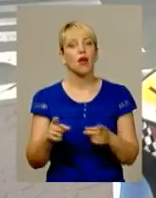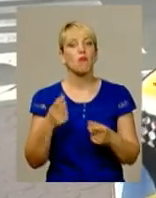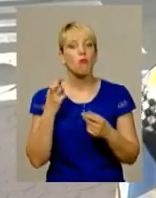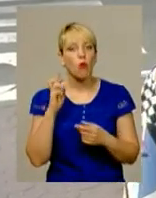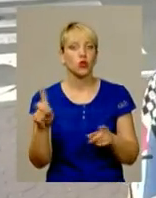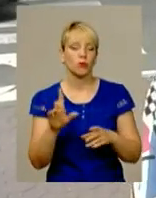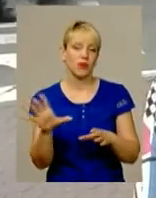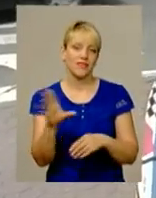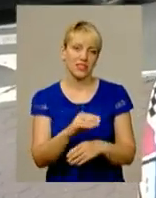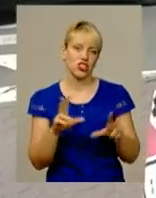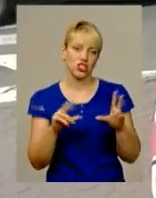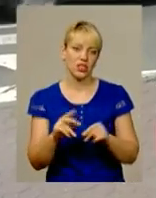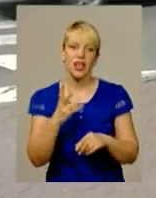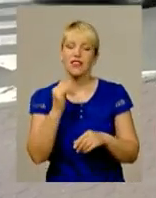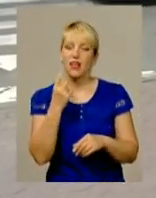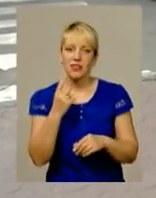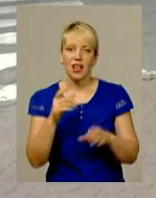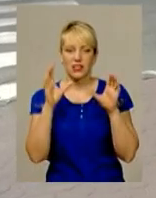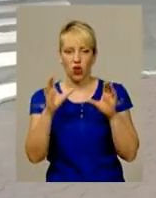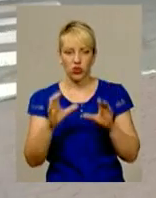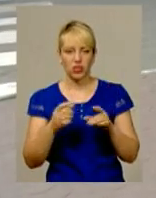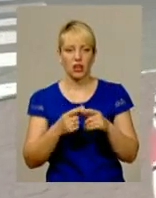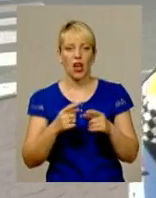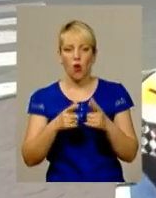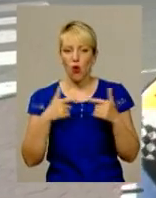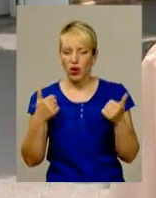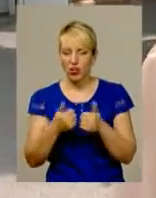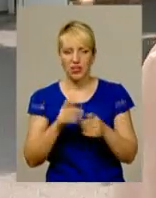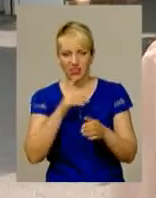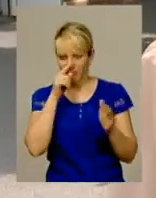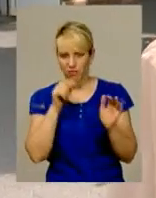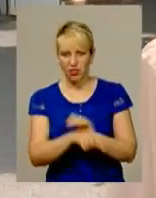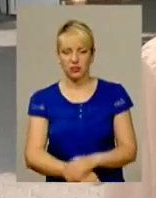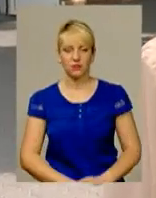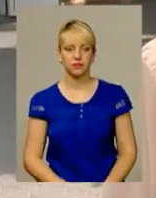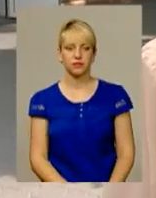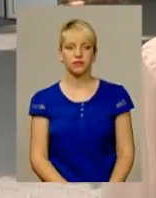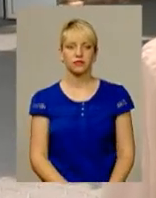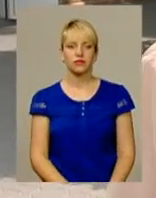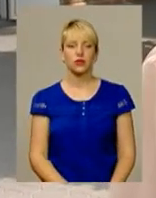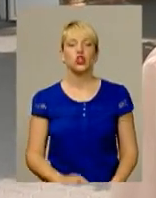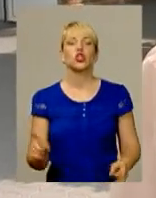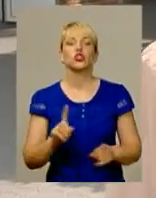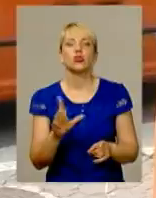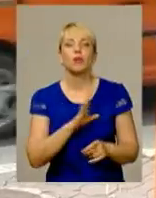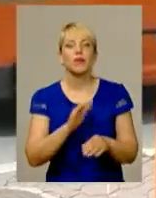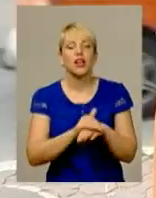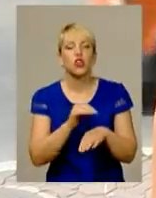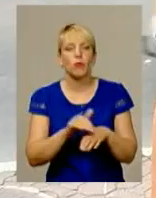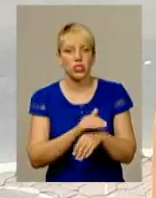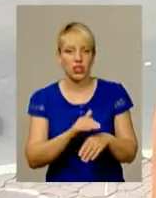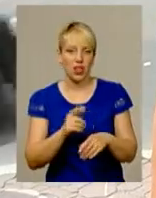ні одна законодавча організація не вмішується. Доброжелательними, допомагати людям.